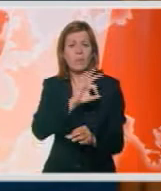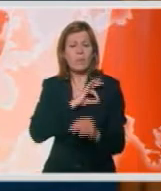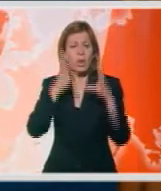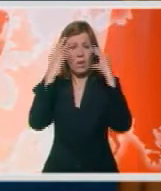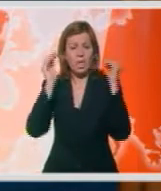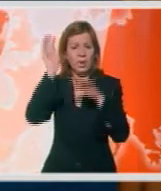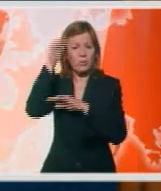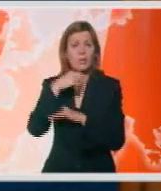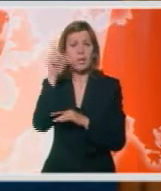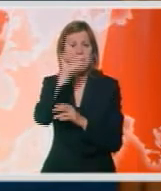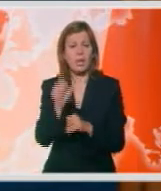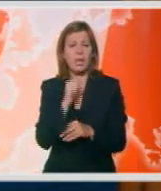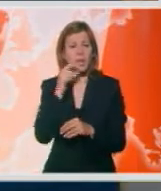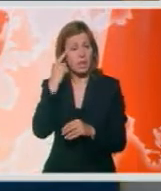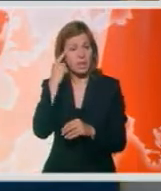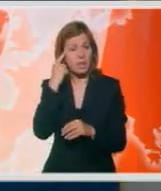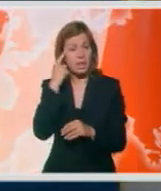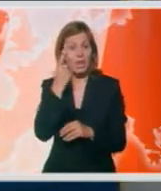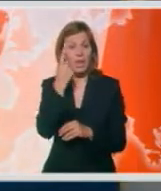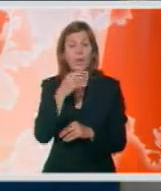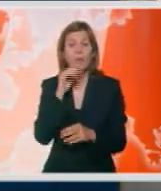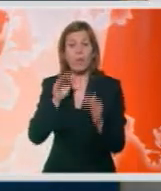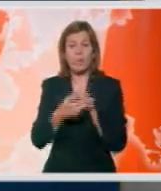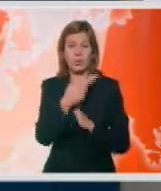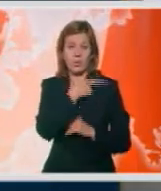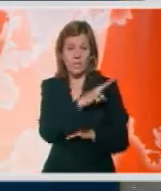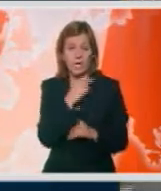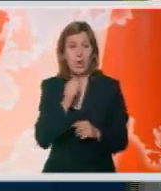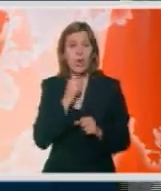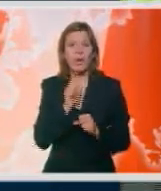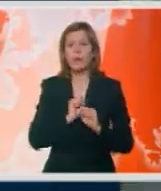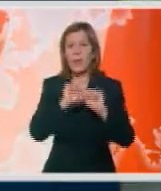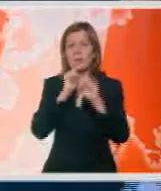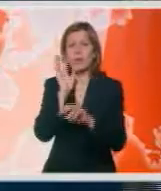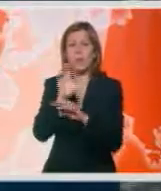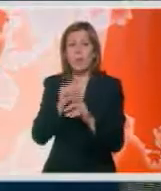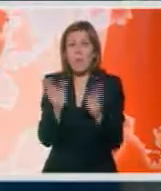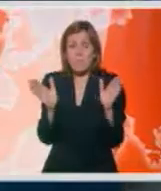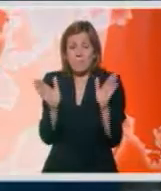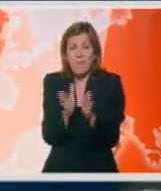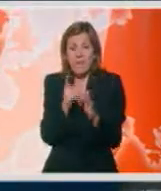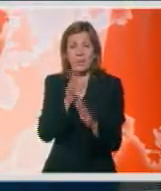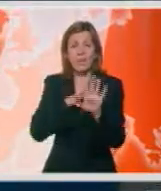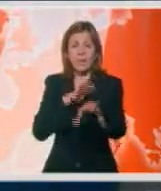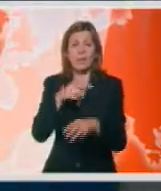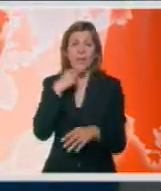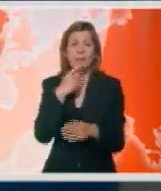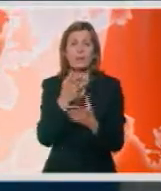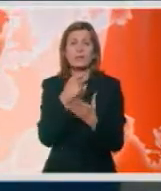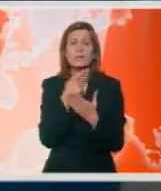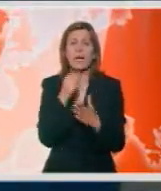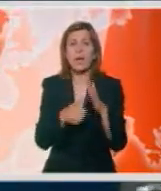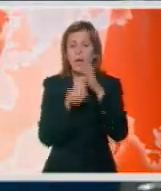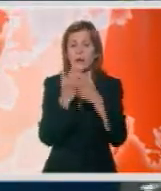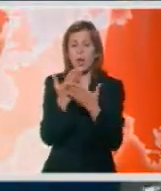Australije, Italije i Kine. Jedan od port parola Duisburga odbacio je kritike da je prostor bio premali za takvu paradu i dodao da je pored glavnog bio